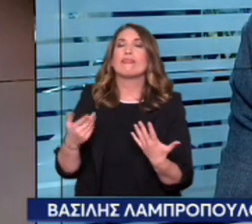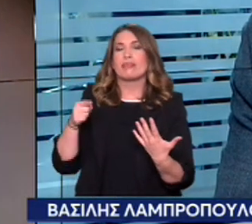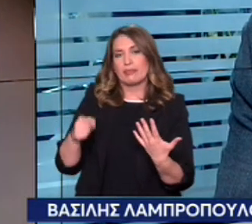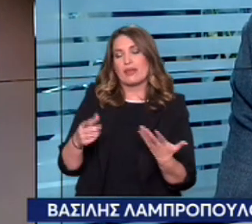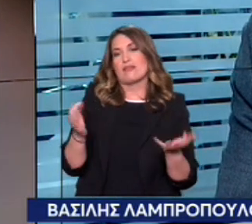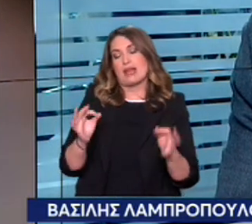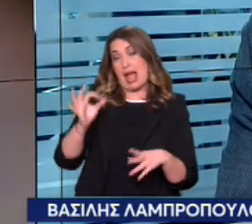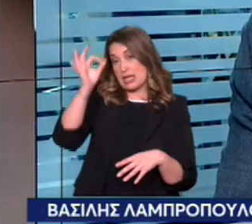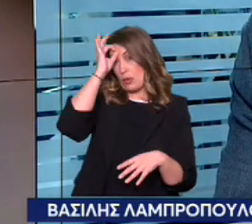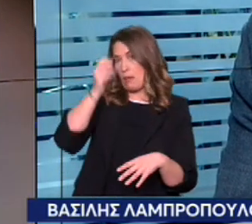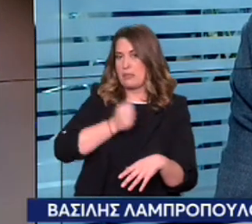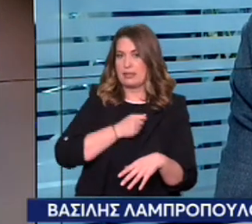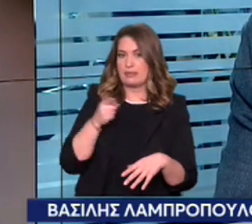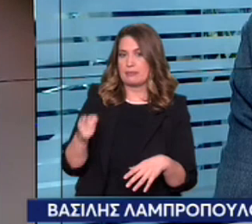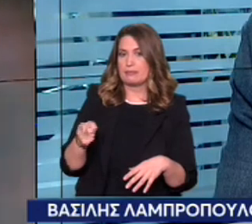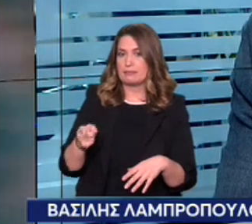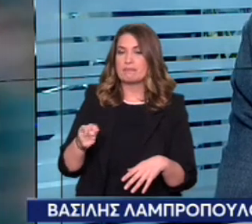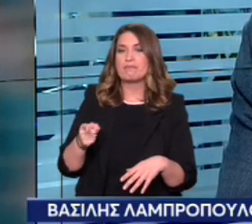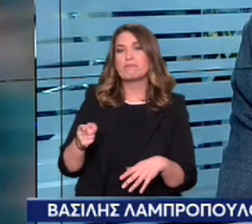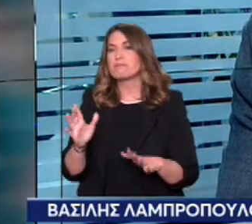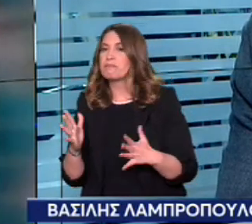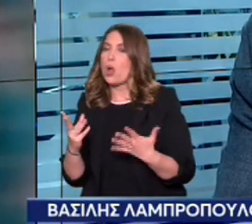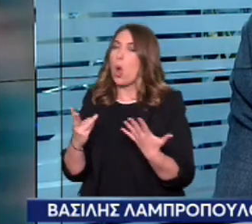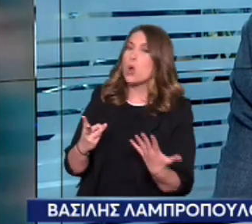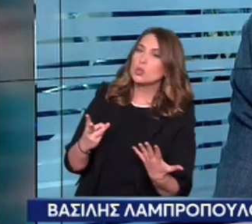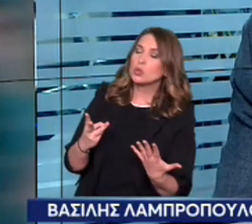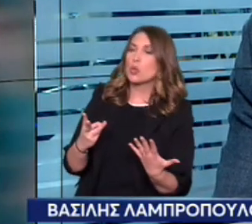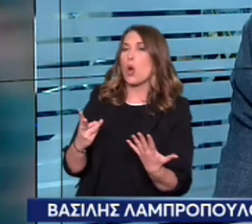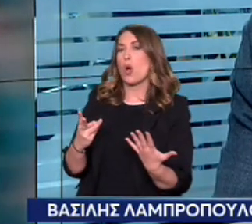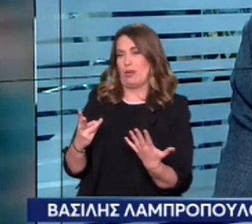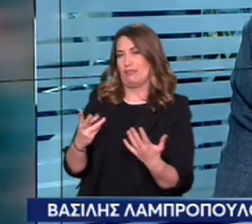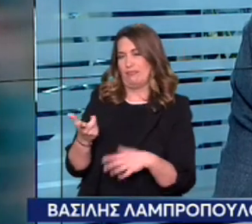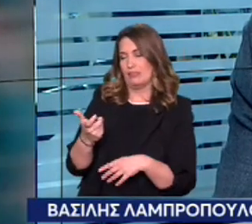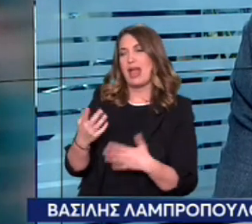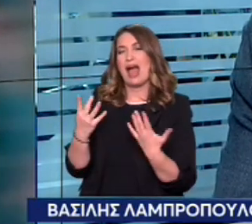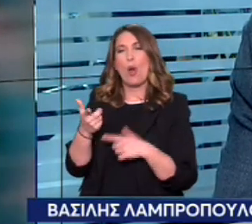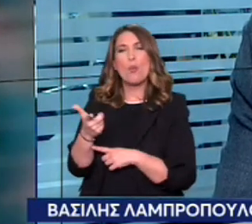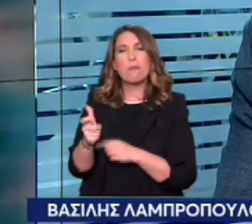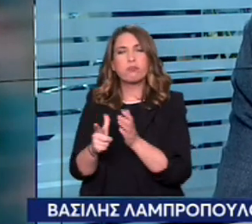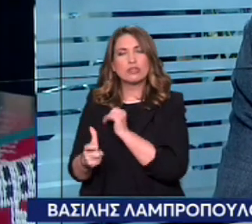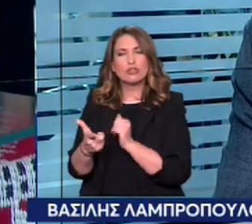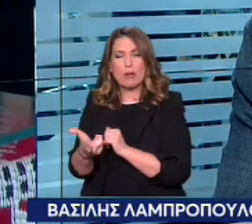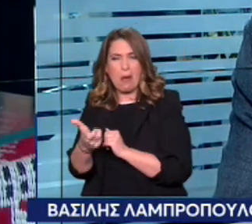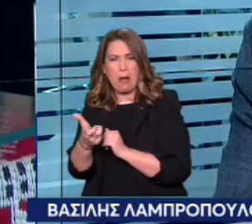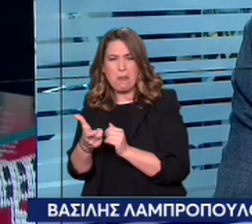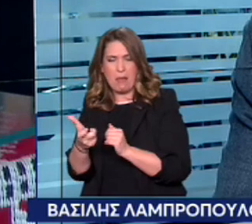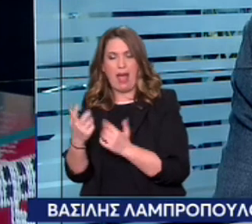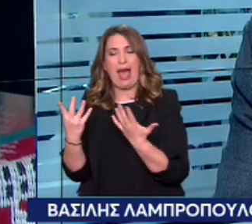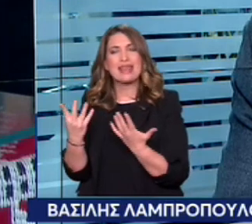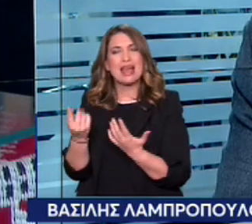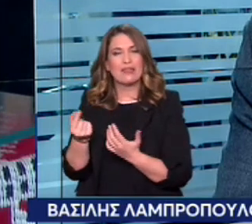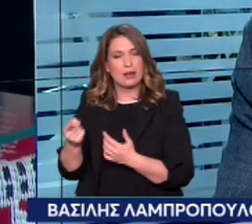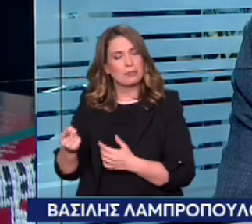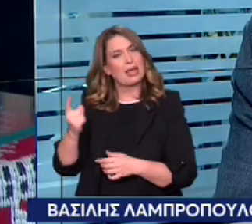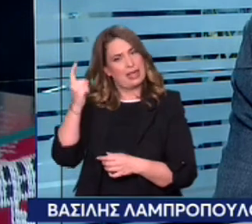αστυνομία κτιμά ότι πληροβόλησαν ένα-δυο άτομα με νιά ριμπιστόλοι. Είναι απόλυτα σαφές ποιος είναι ο δράστης,